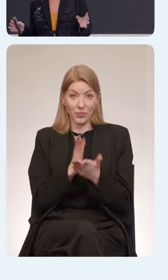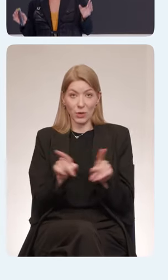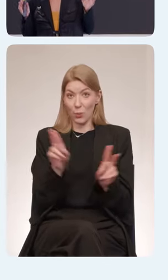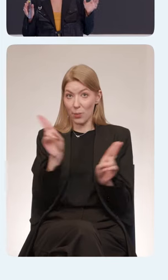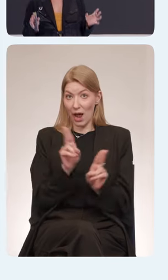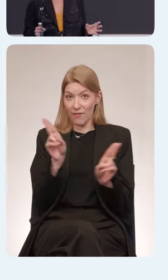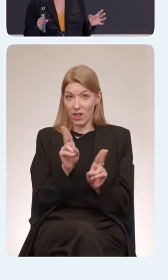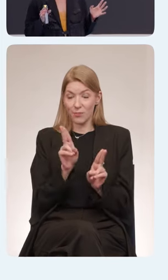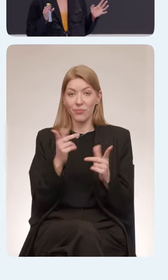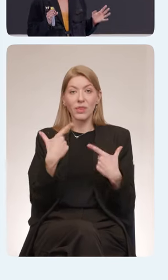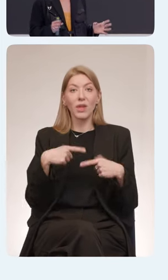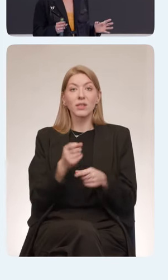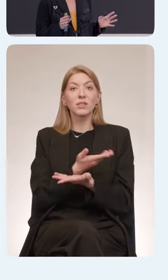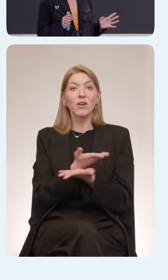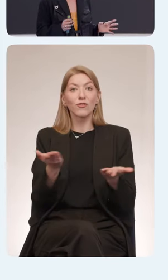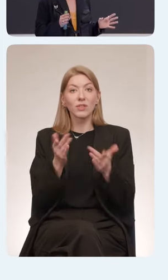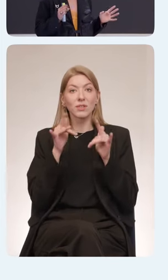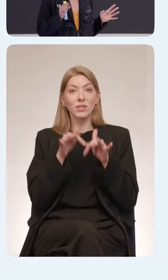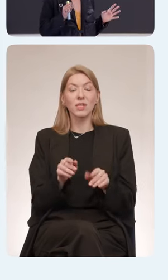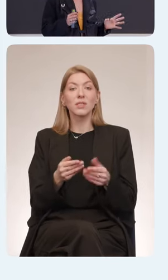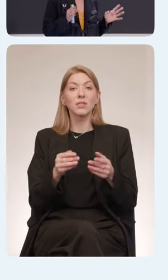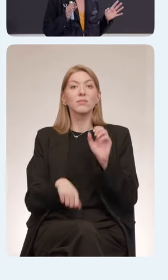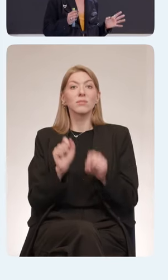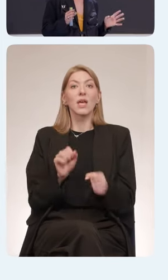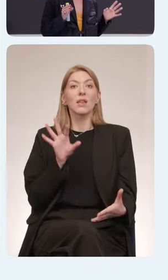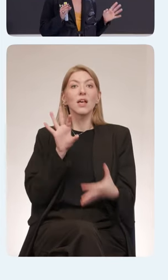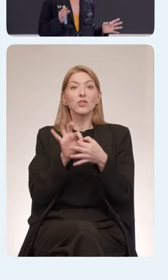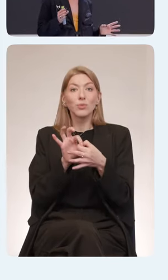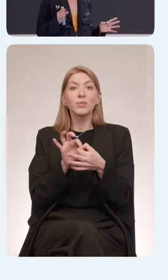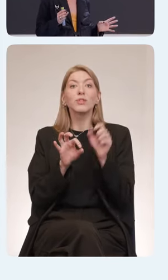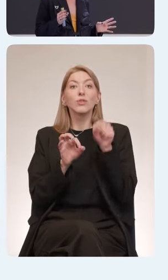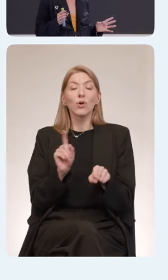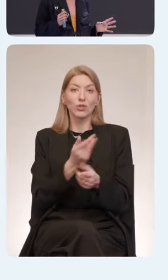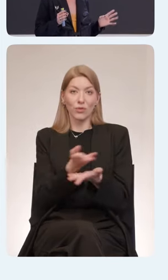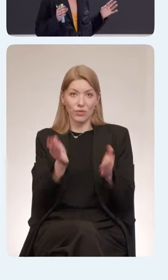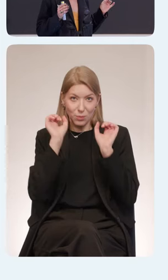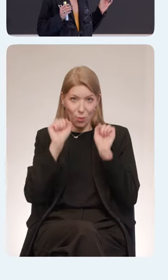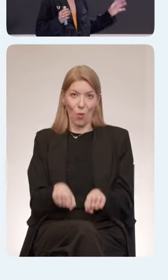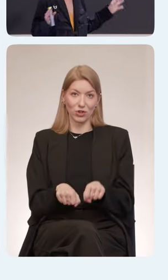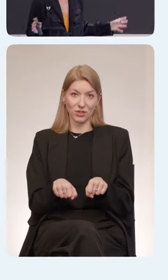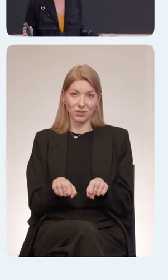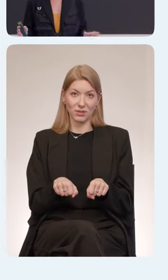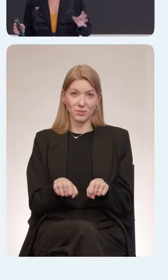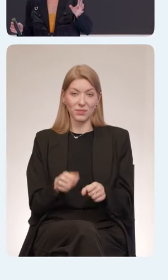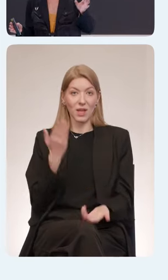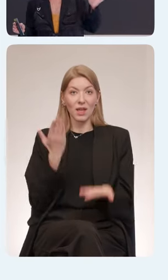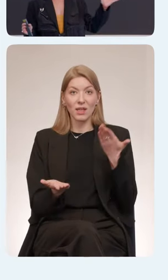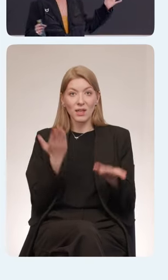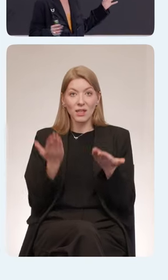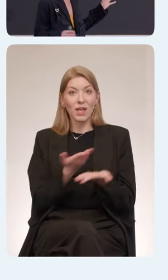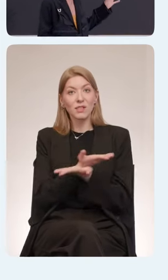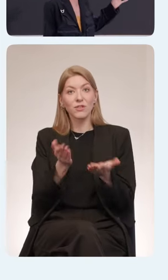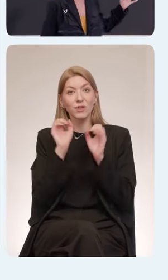вы делаете доступным то, до чего вы в состоянии дотянуться. Если вы не можете дотянуться до